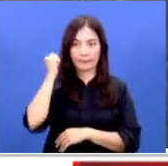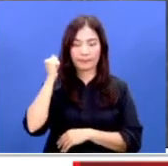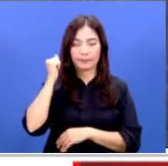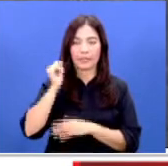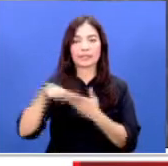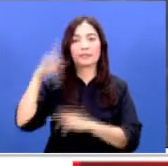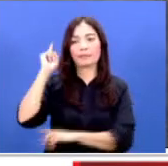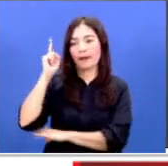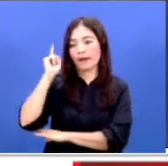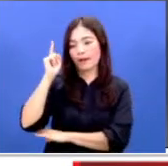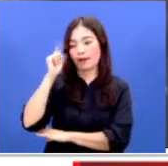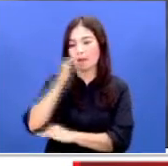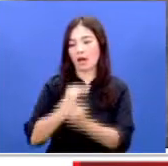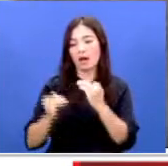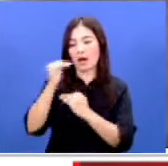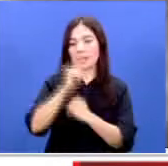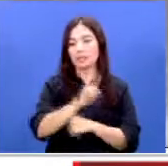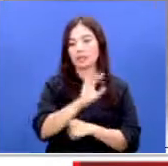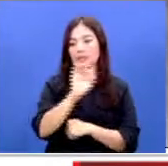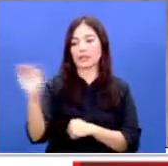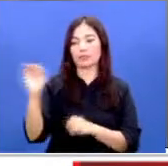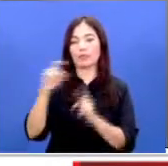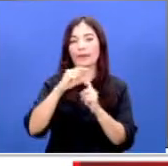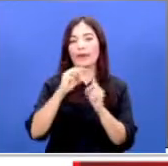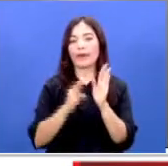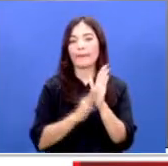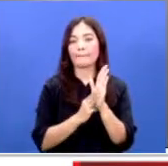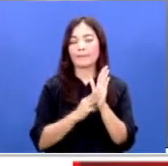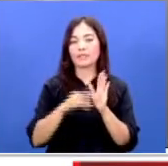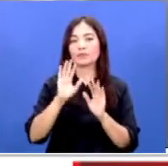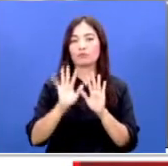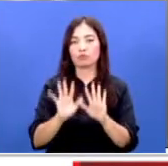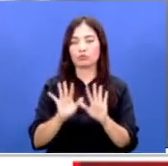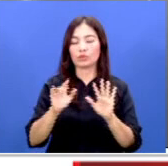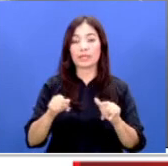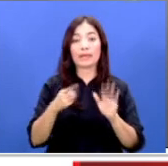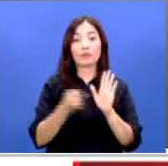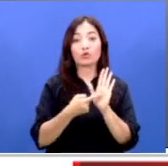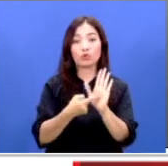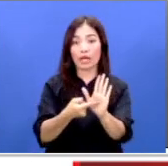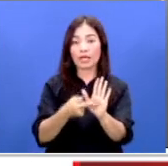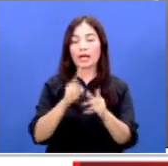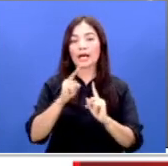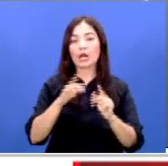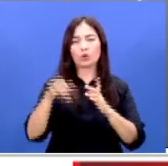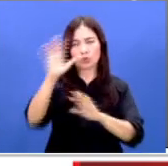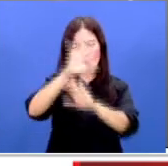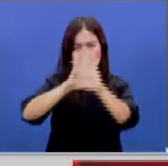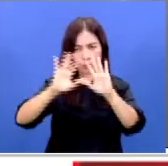masih di atas angka 1000 PM10. Hal ini menandakan bahwa memang kabut asap